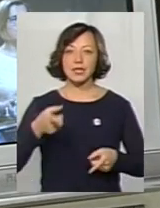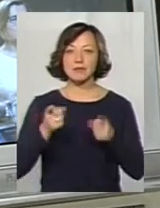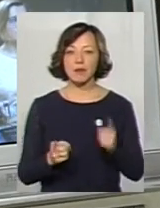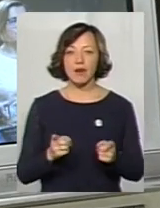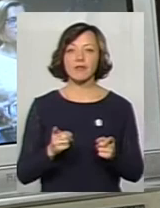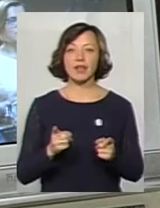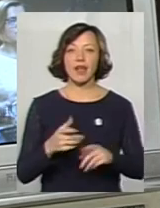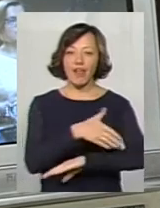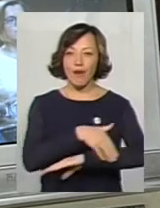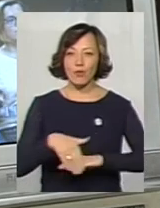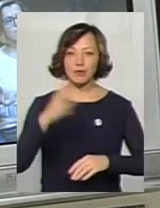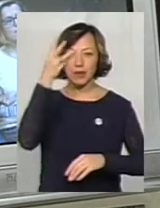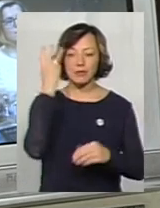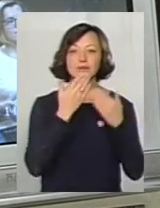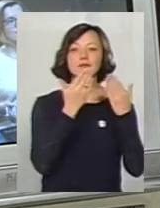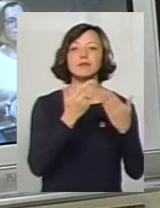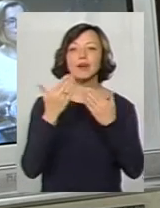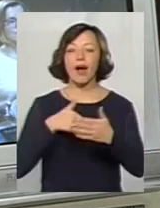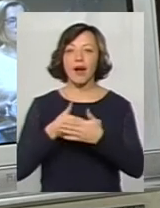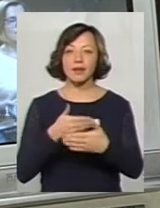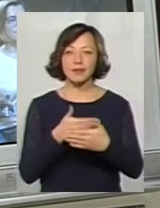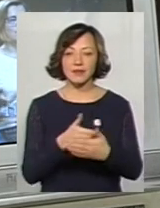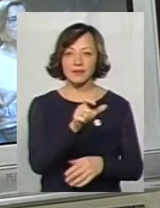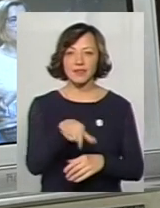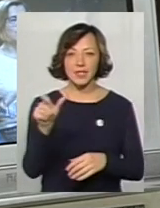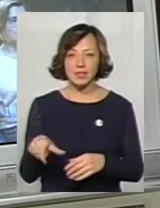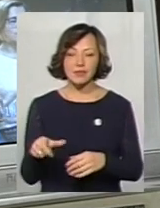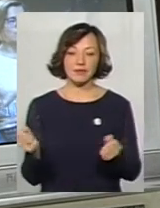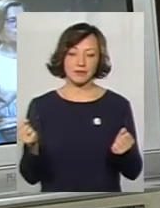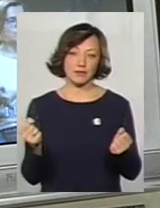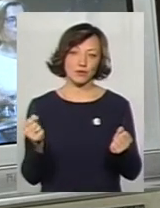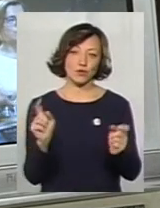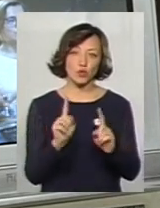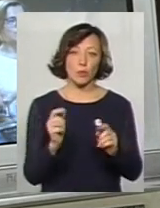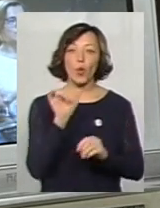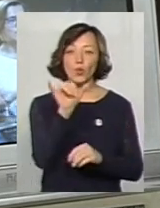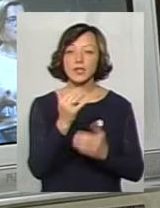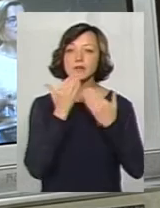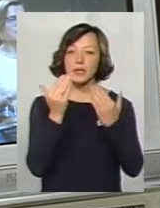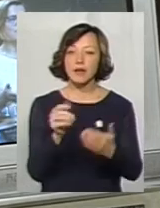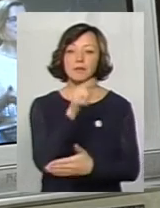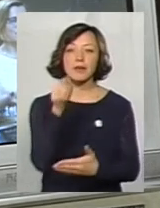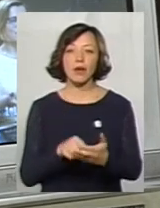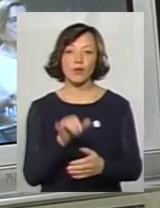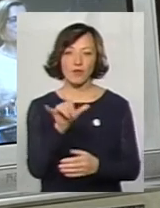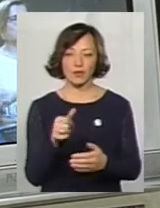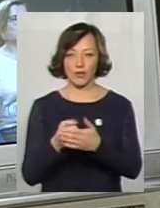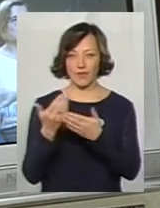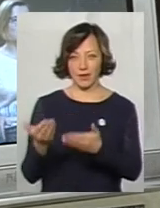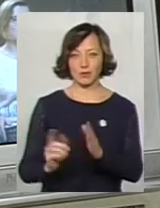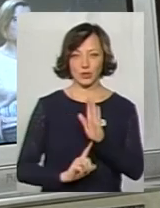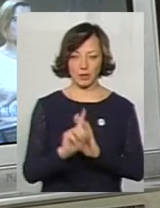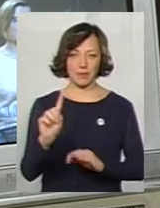вийшли на вулиці Хмельницького, зібрали громадських активістів, для того, щоб і в них спитати, які питання в них є до вас. Давайте